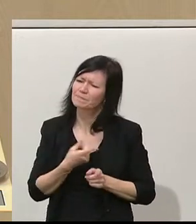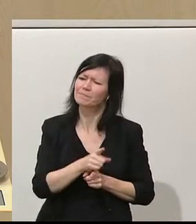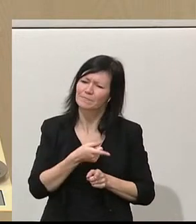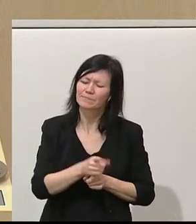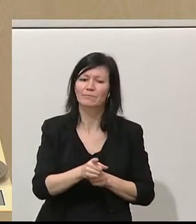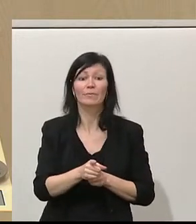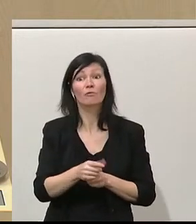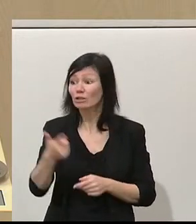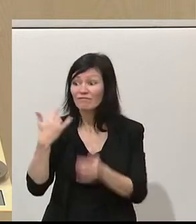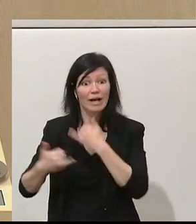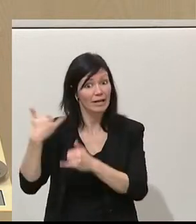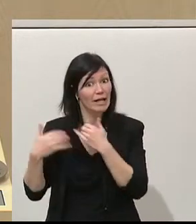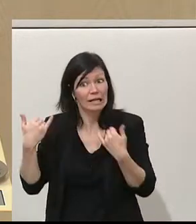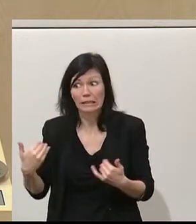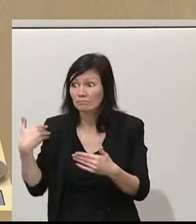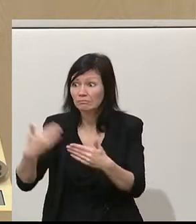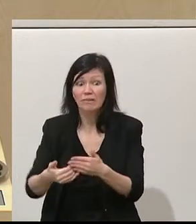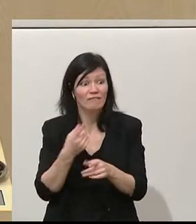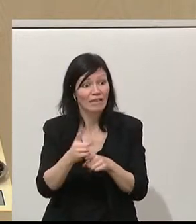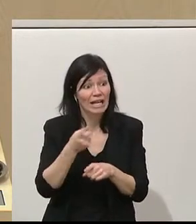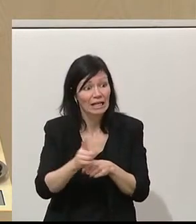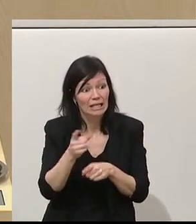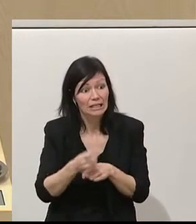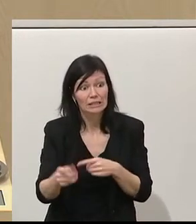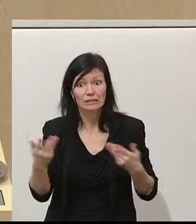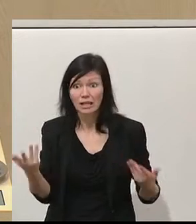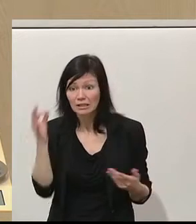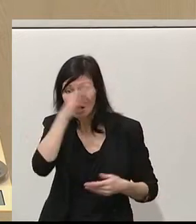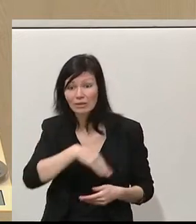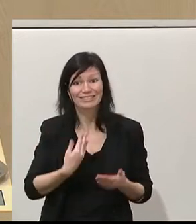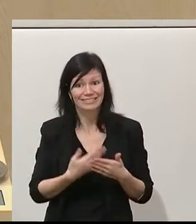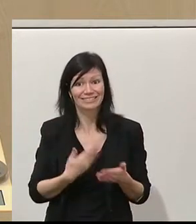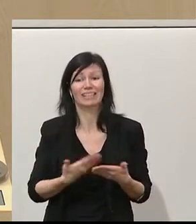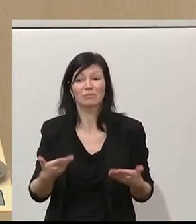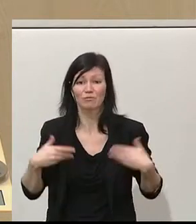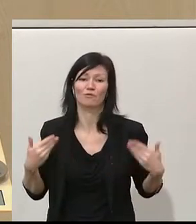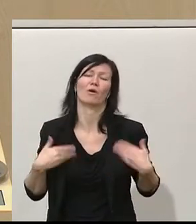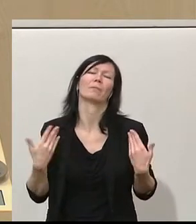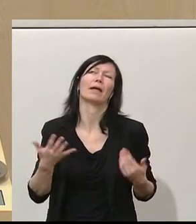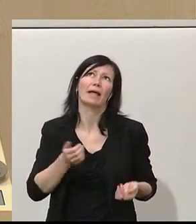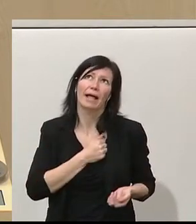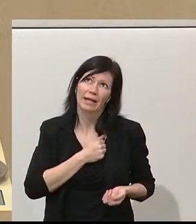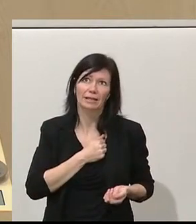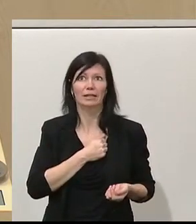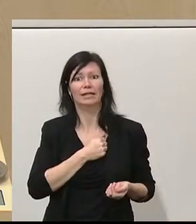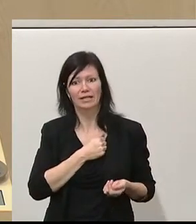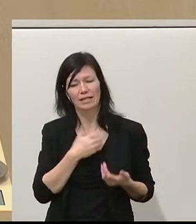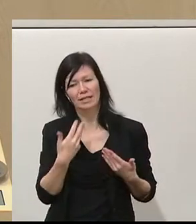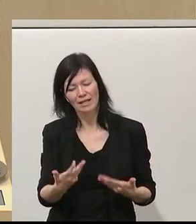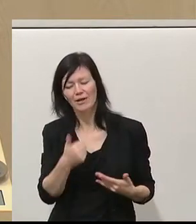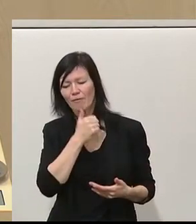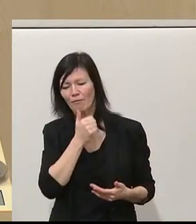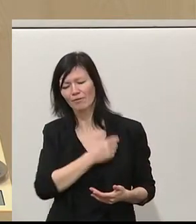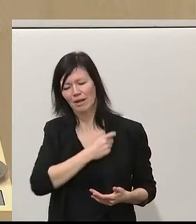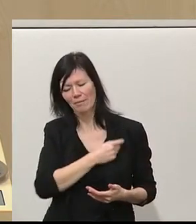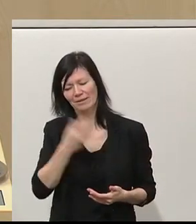schmerzlich gefehlt. Und deswegen freut es mich besonders, dass diese hier nicht nur eingezogen, sondern